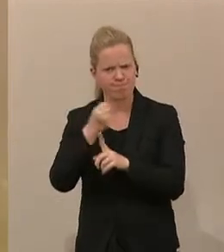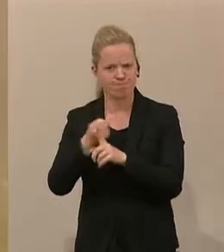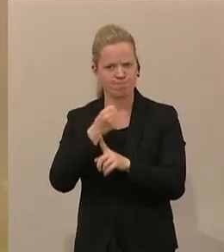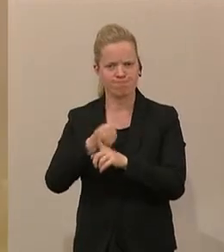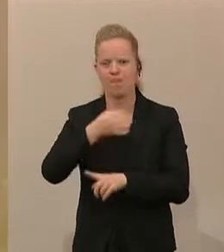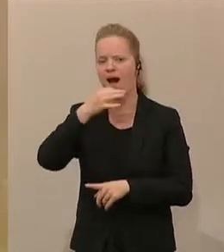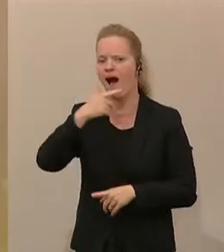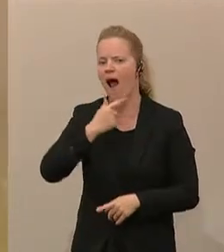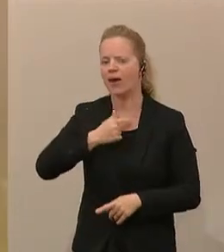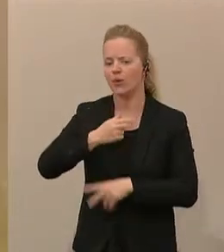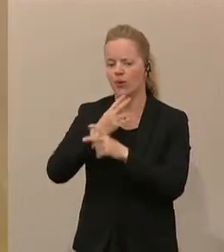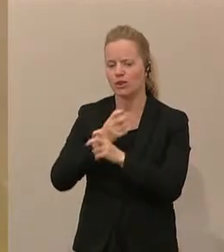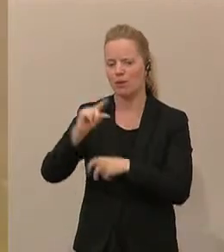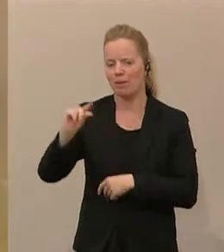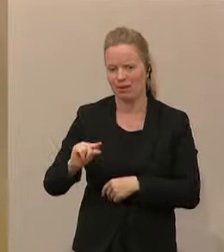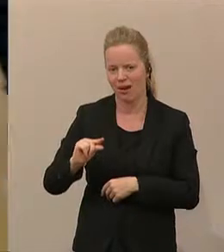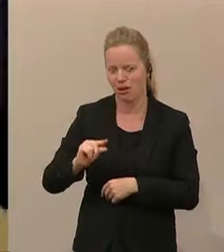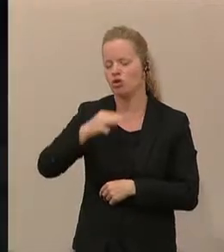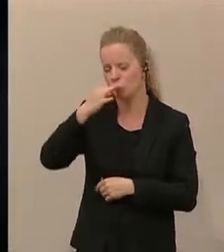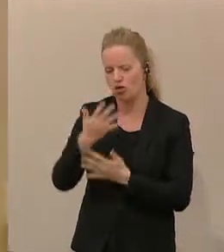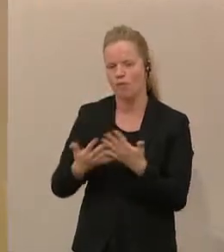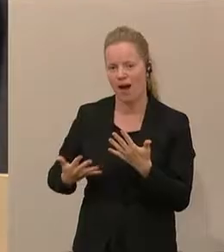altösterreichische Minderheit in Slowenien. Danke.